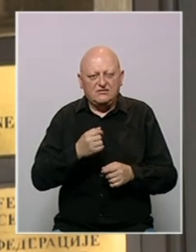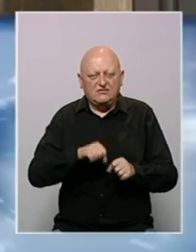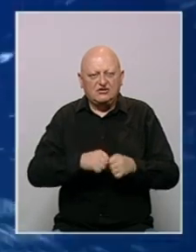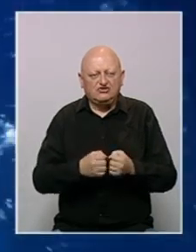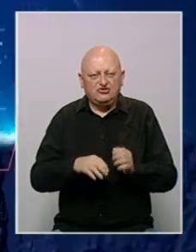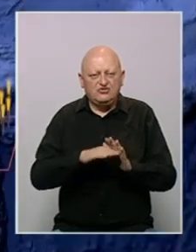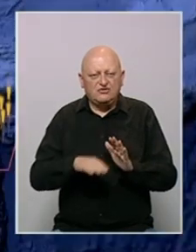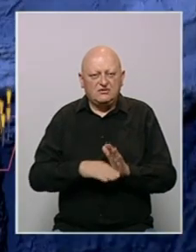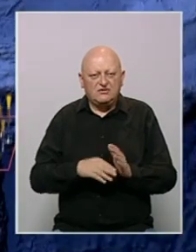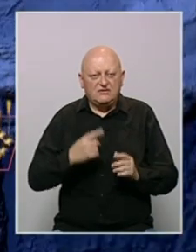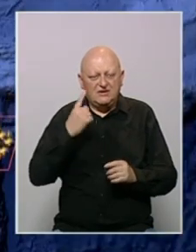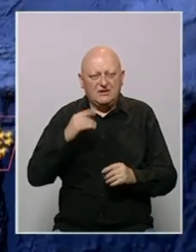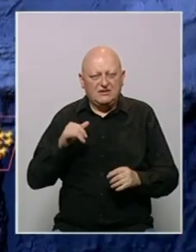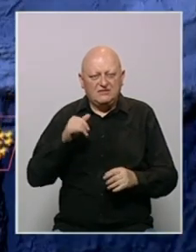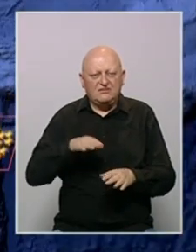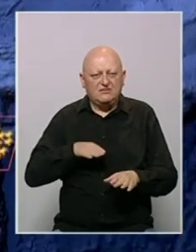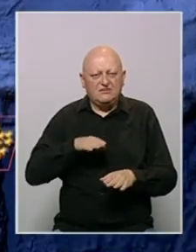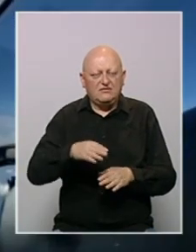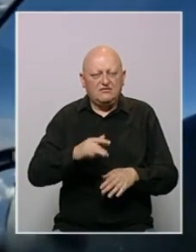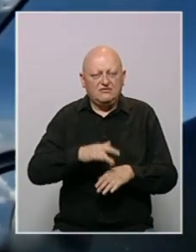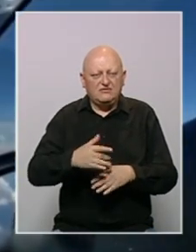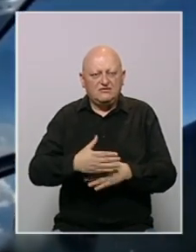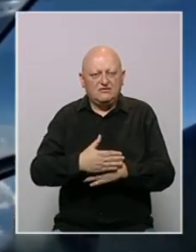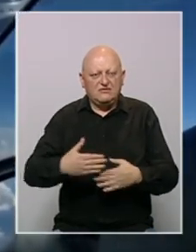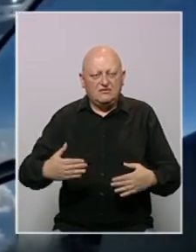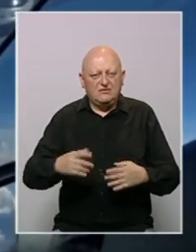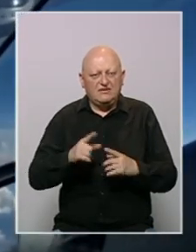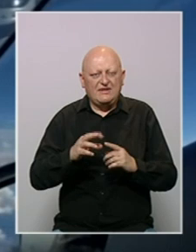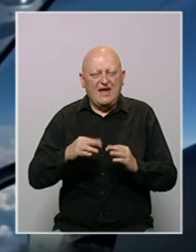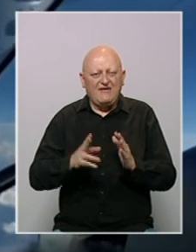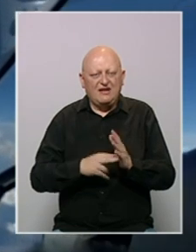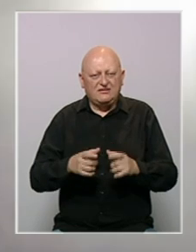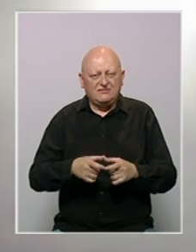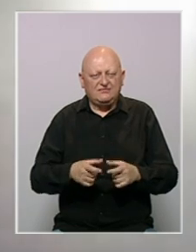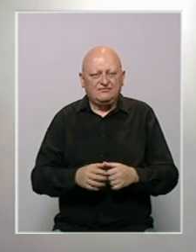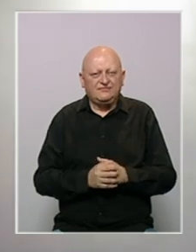Ustavu. Kineski avioni prešli središnju liniju Tajvanskog Moreuza.